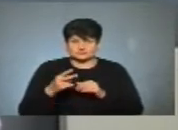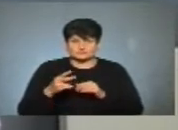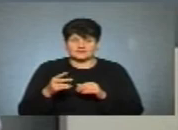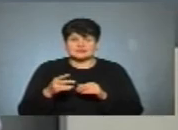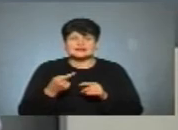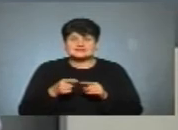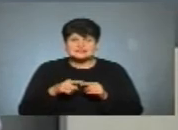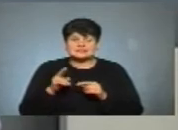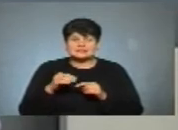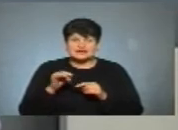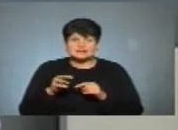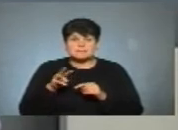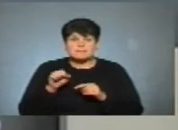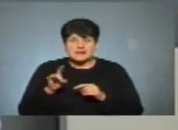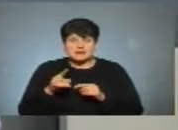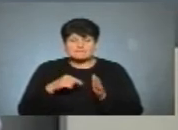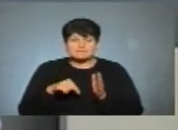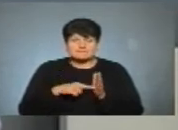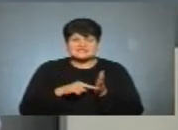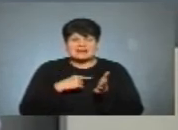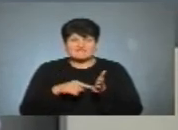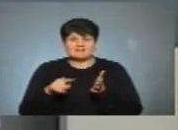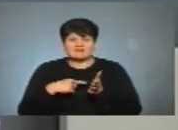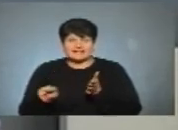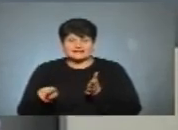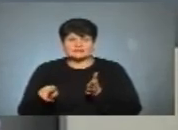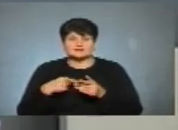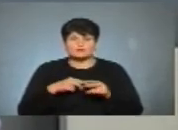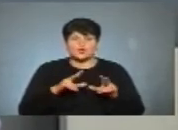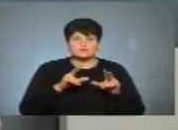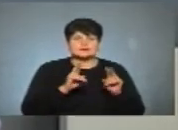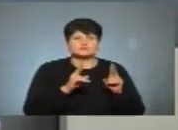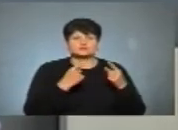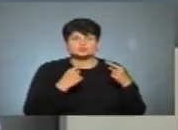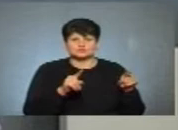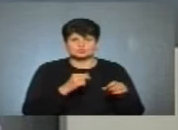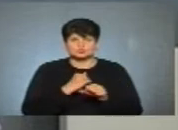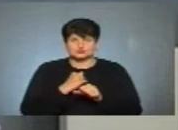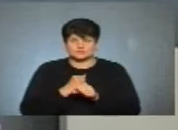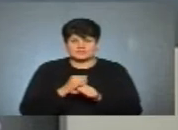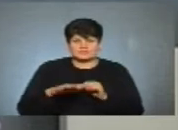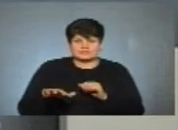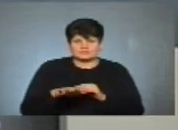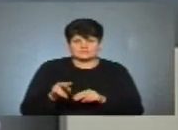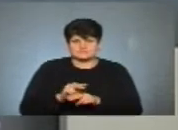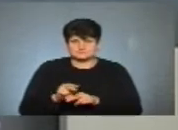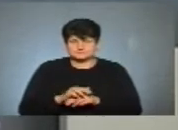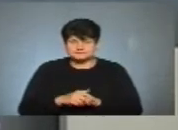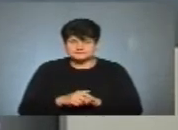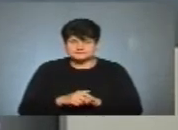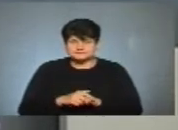таких даних, мер міста особисто викреслив, бо він пообіцяв комусь другому зробити такий ремонт.